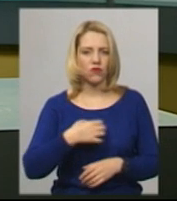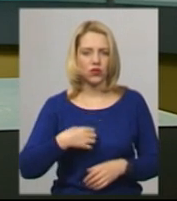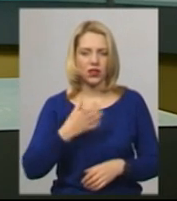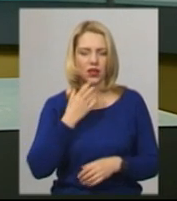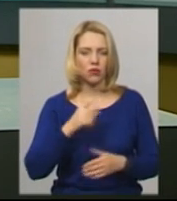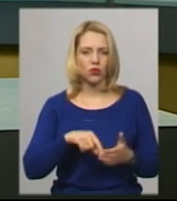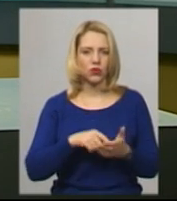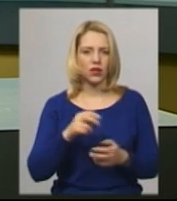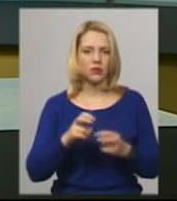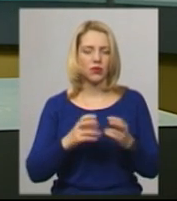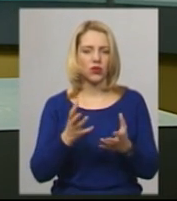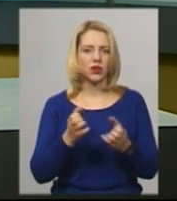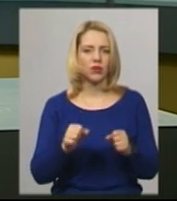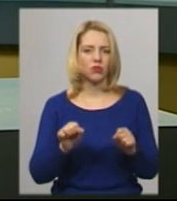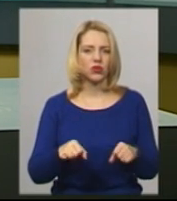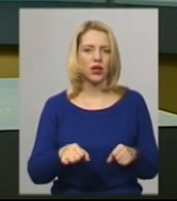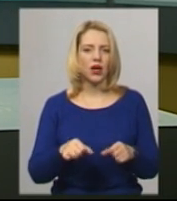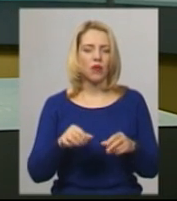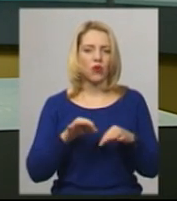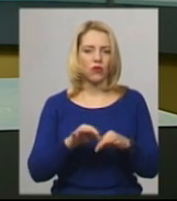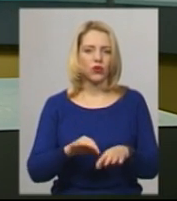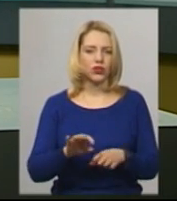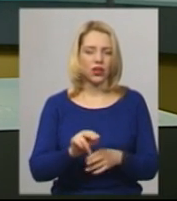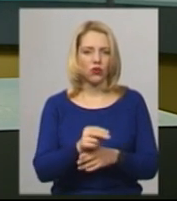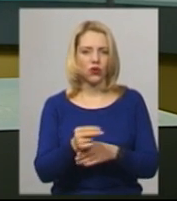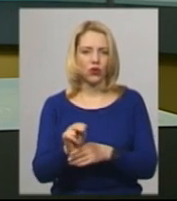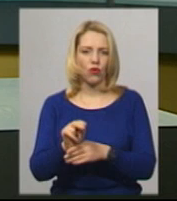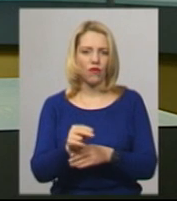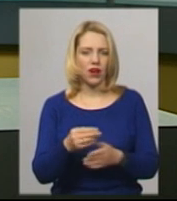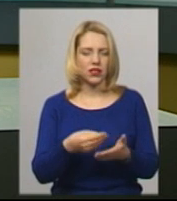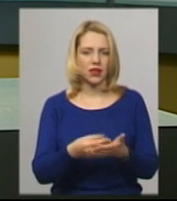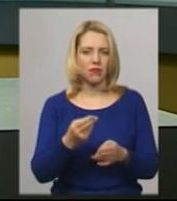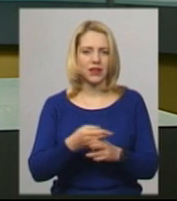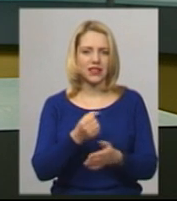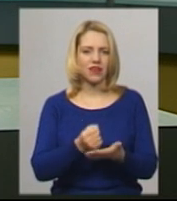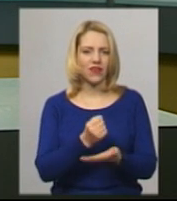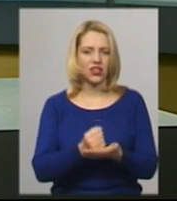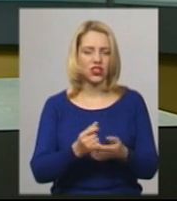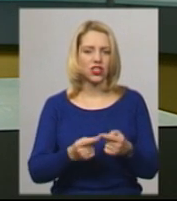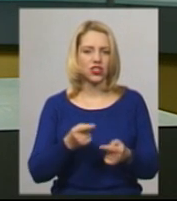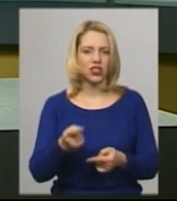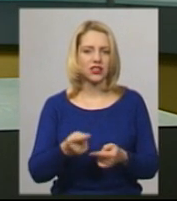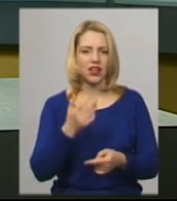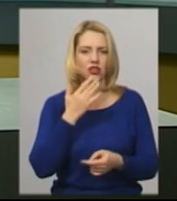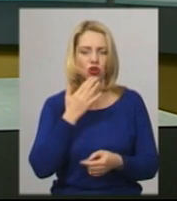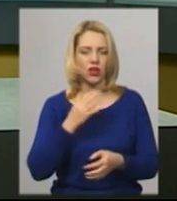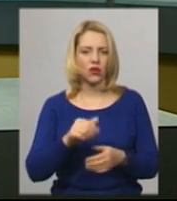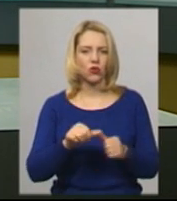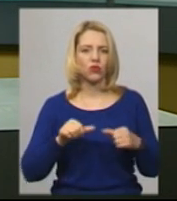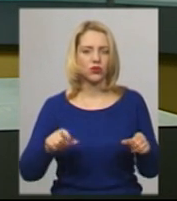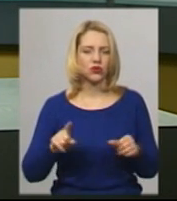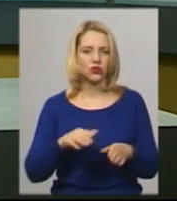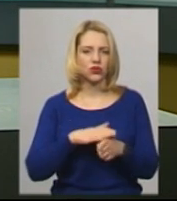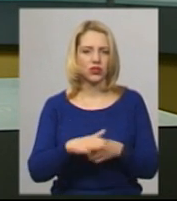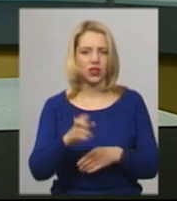підприємство отримало можливість проводити коригування тарифів без затвердження їх через Національну комісію, що здійснює державне